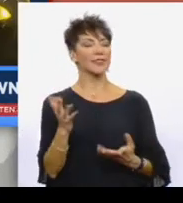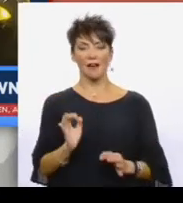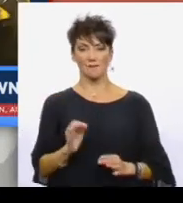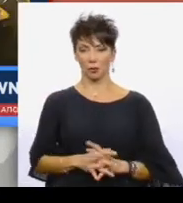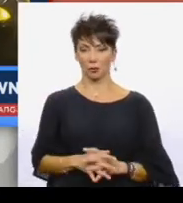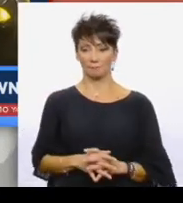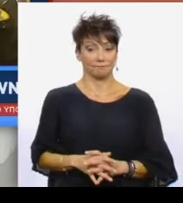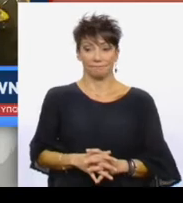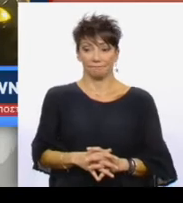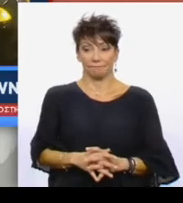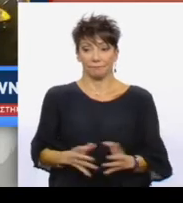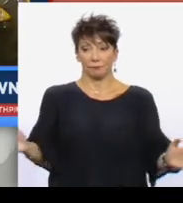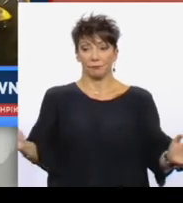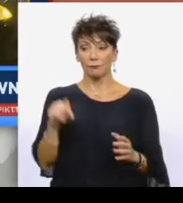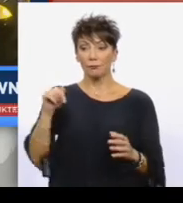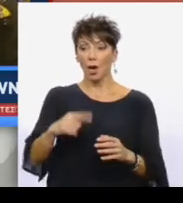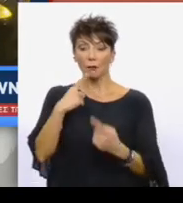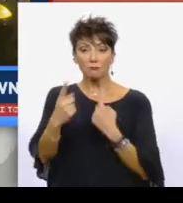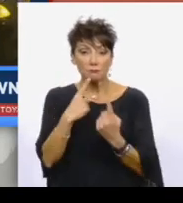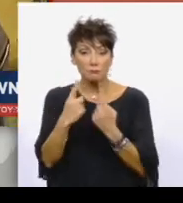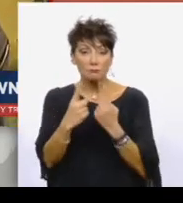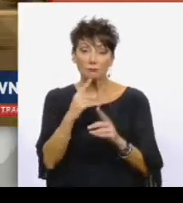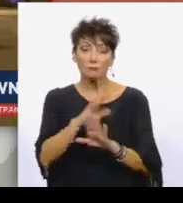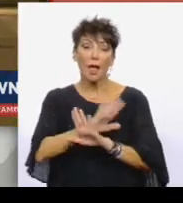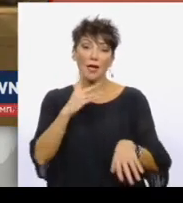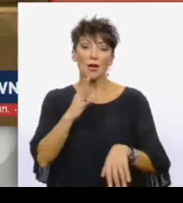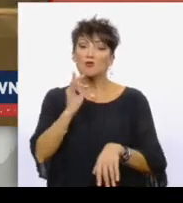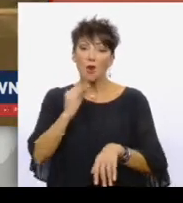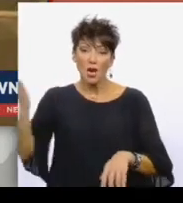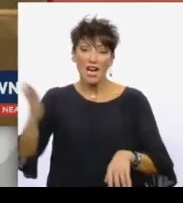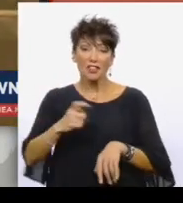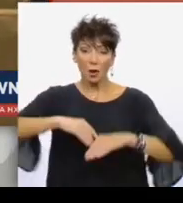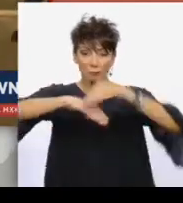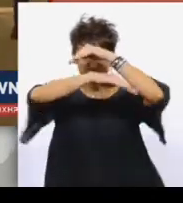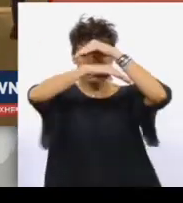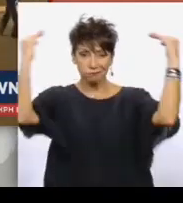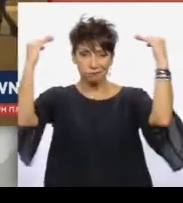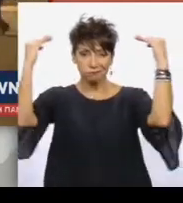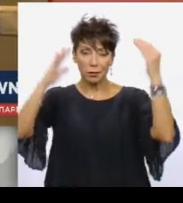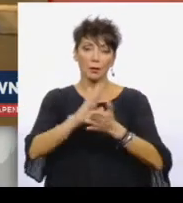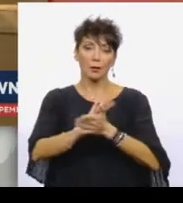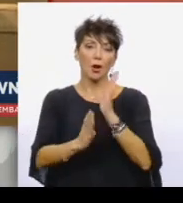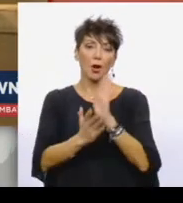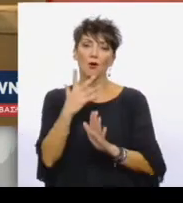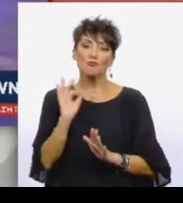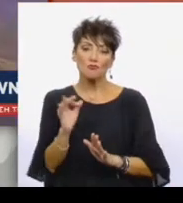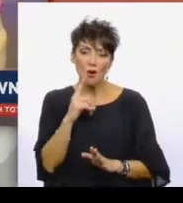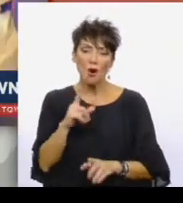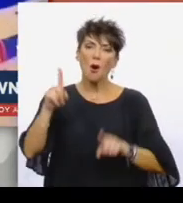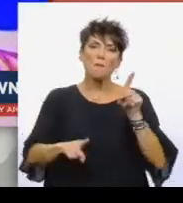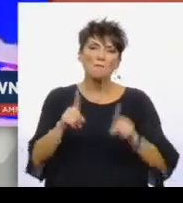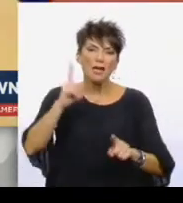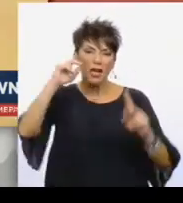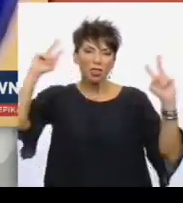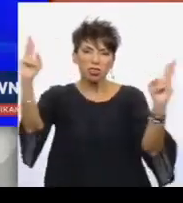Δεν μπορούμε να συνεχίσουμε με συστάσεις κύριε Σρόιτερ γιατί φτάσαμε σε αυτό το σημείο που φτάσαμε. Δυστυχώς γιατί κάποιοι λίγοι